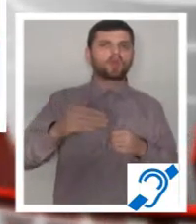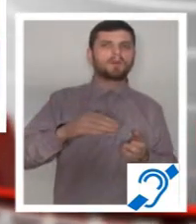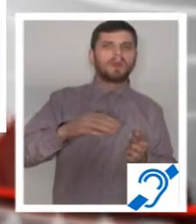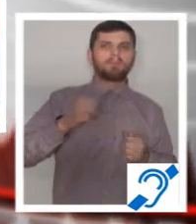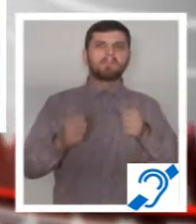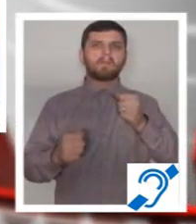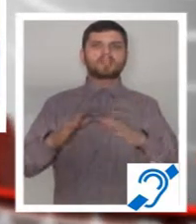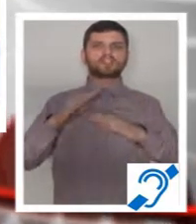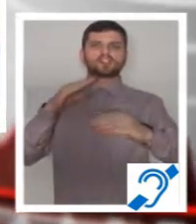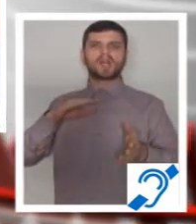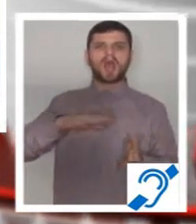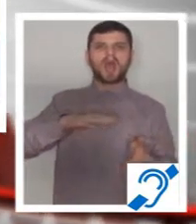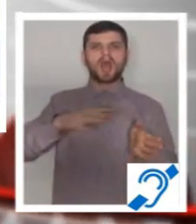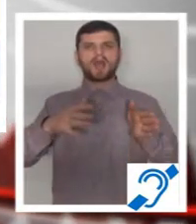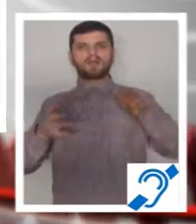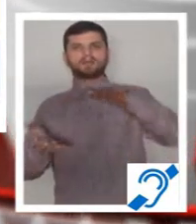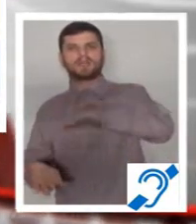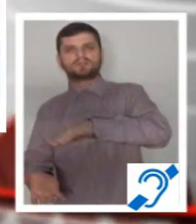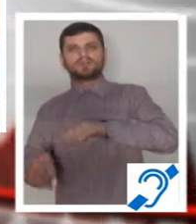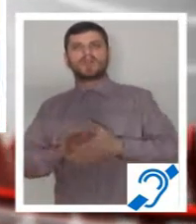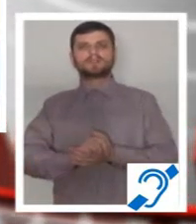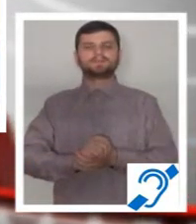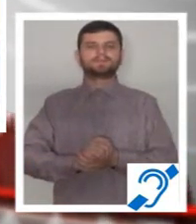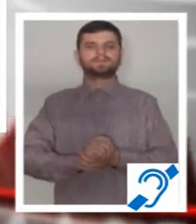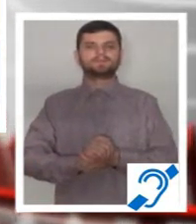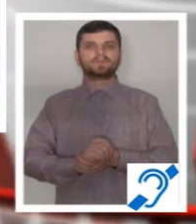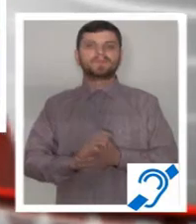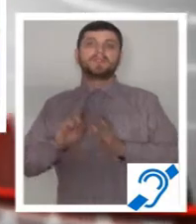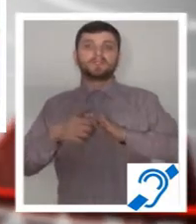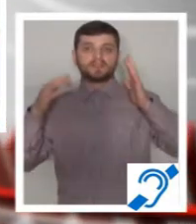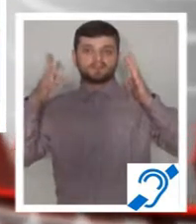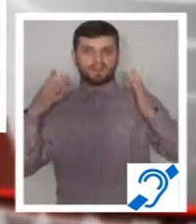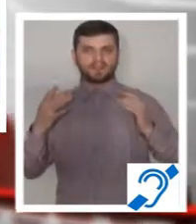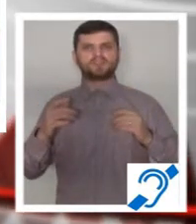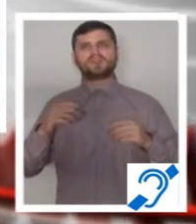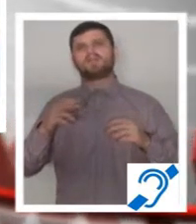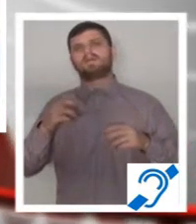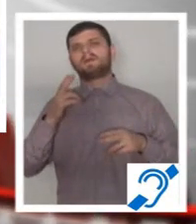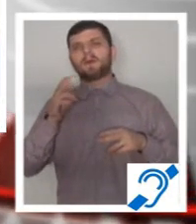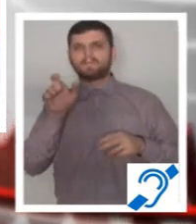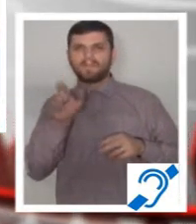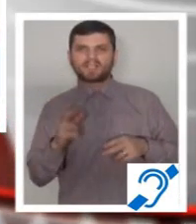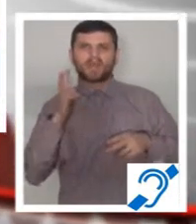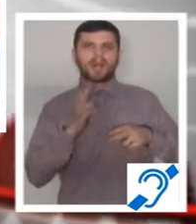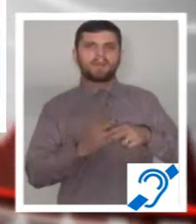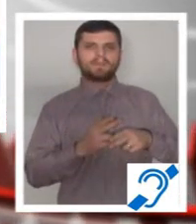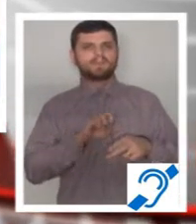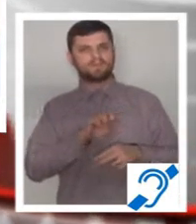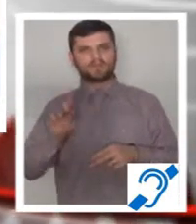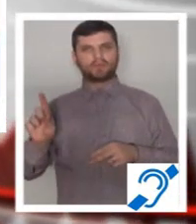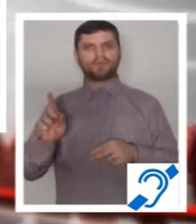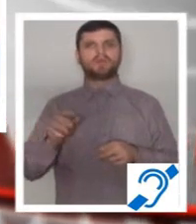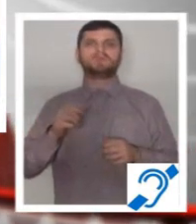mastodontul a intrat în balans din cauza încărcăturii și s-a răsturnat. Din fericire, nu s-au înregistrat victime. Traficul în zonă a fost îngreunat,